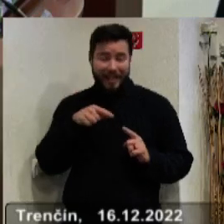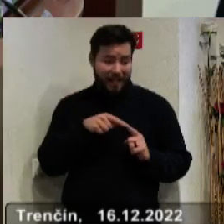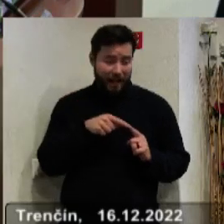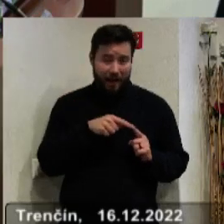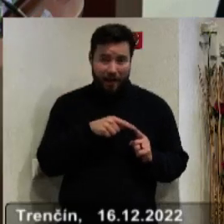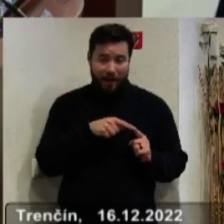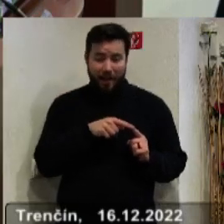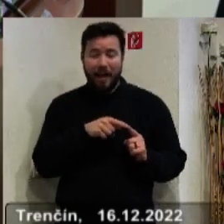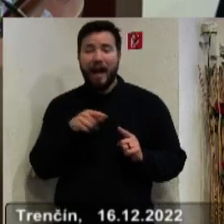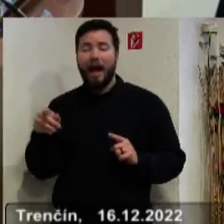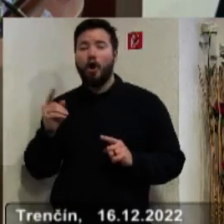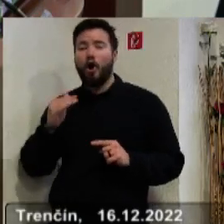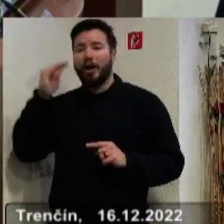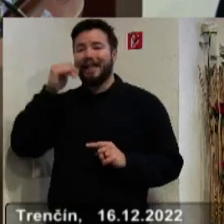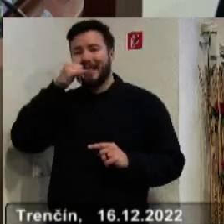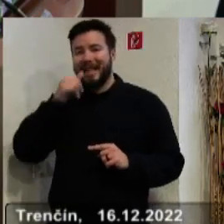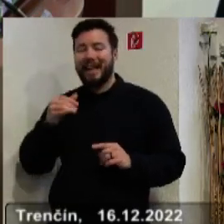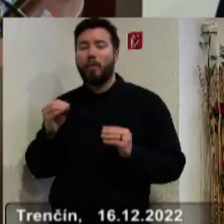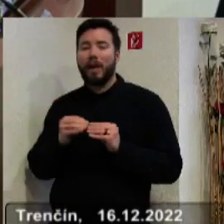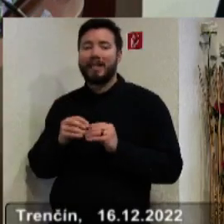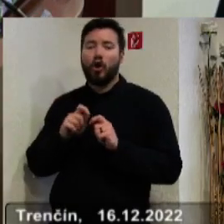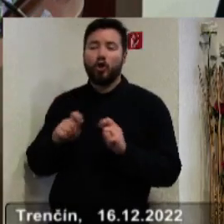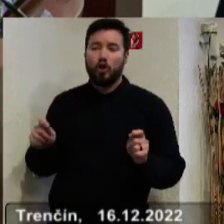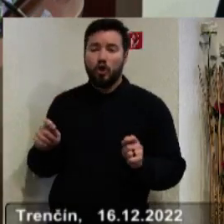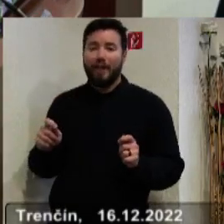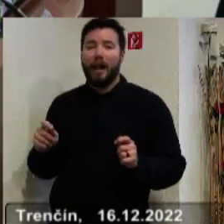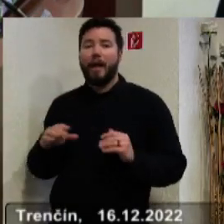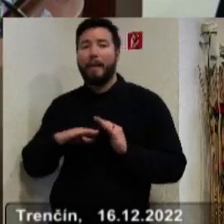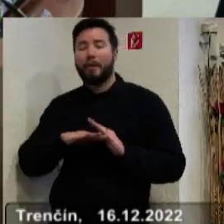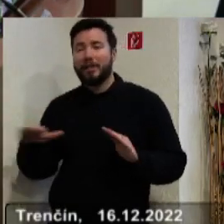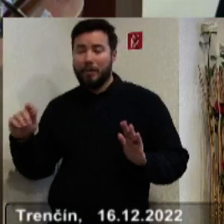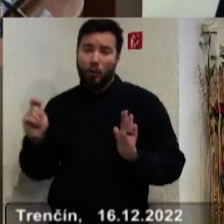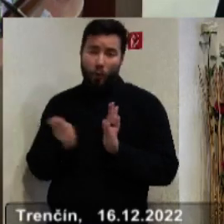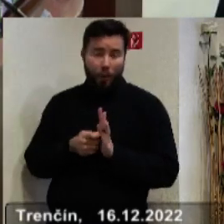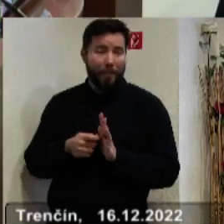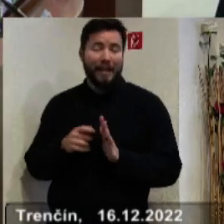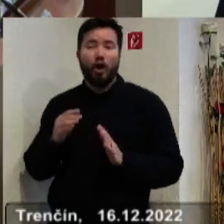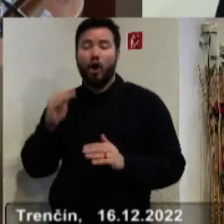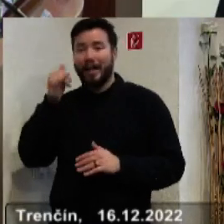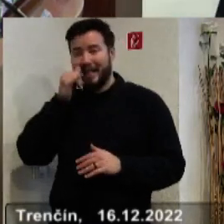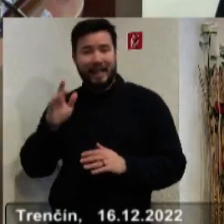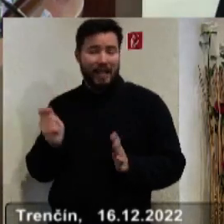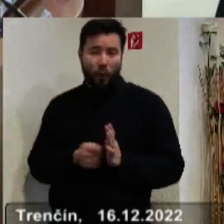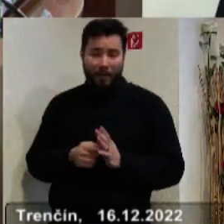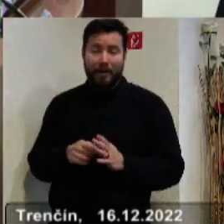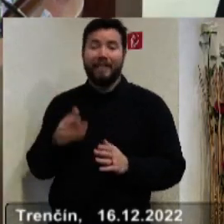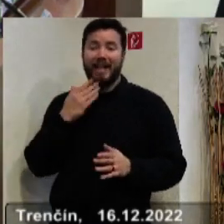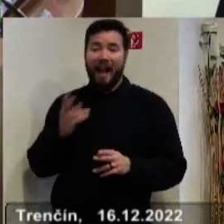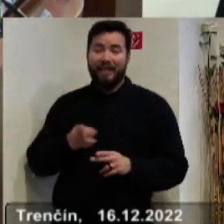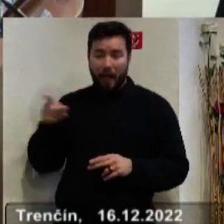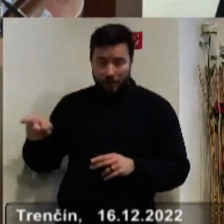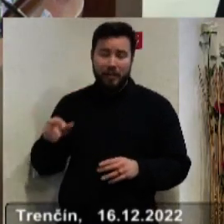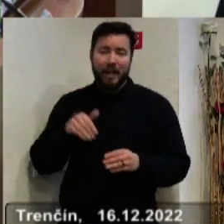pomohlo aj Horne Nitre vtedy, keď sa Baťa rozhodoval, či kúpi od Salzberga Piozemky na Horne Nitra, alebo nekúpi, vedli k tomu, že toto